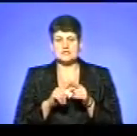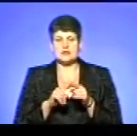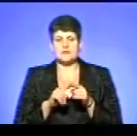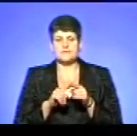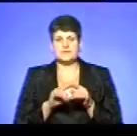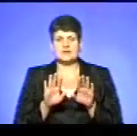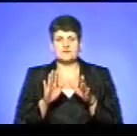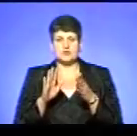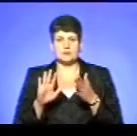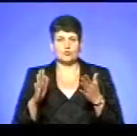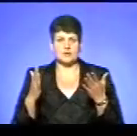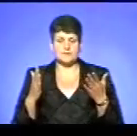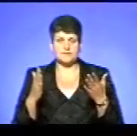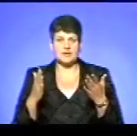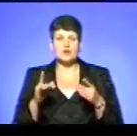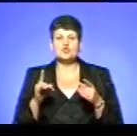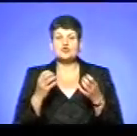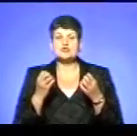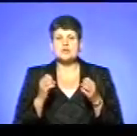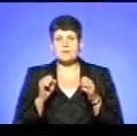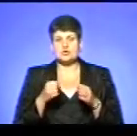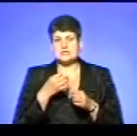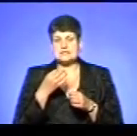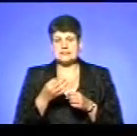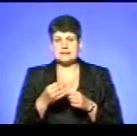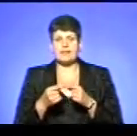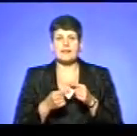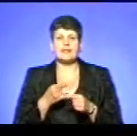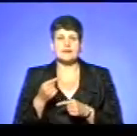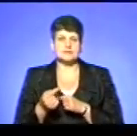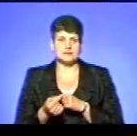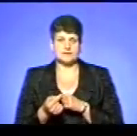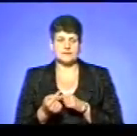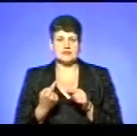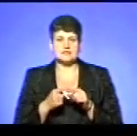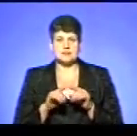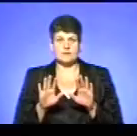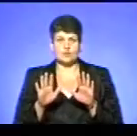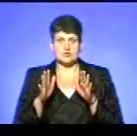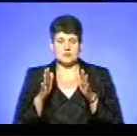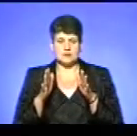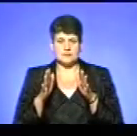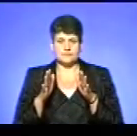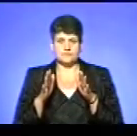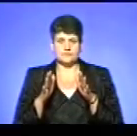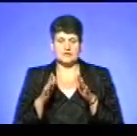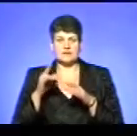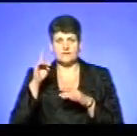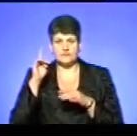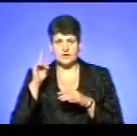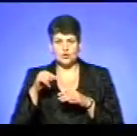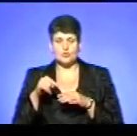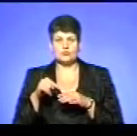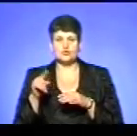надзвичайна подія. Що ще можна сказати щодо наслідків цієї події? Тобто, відомо,